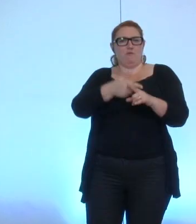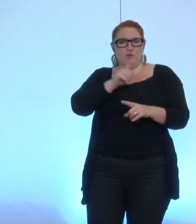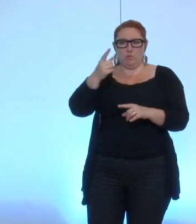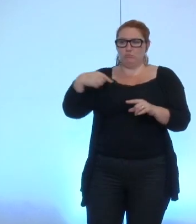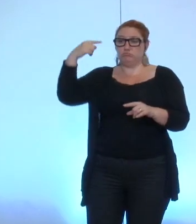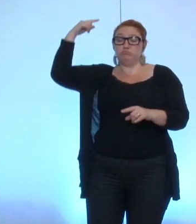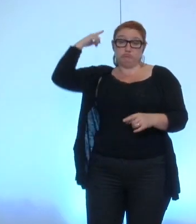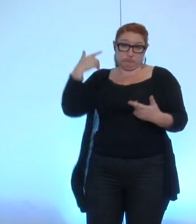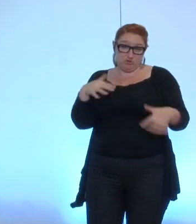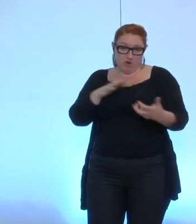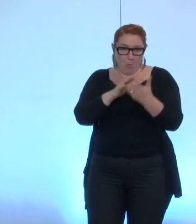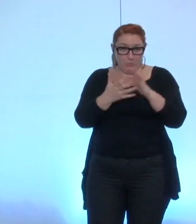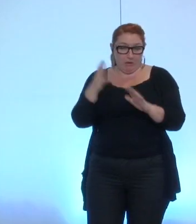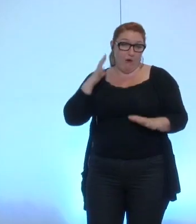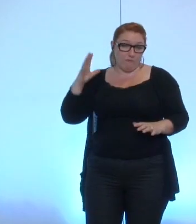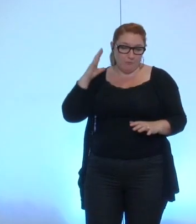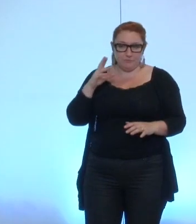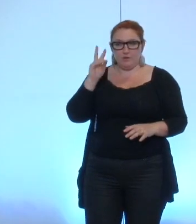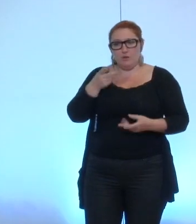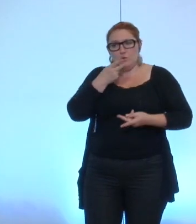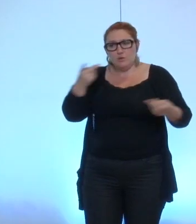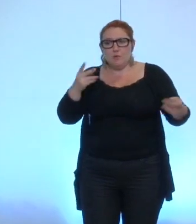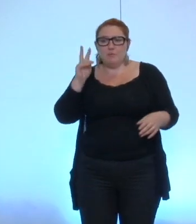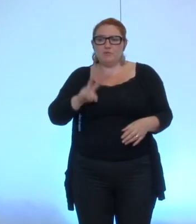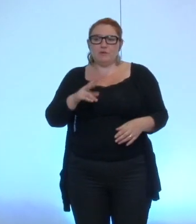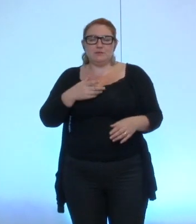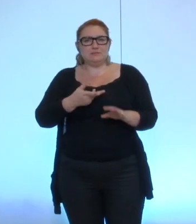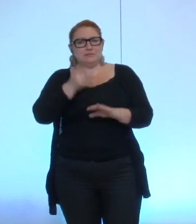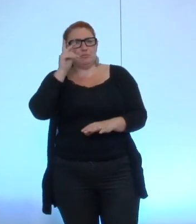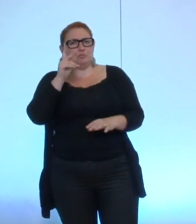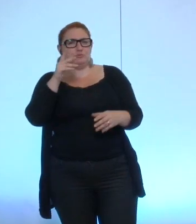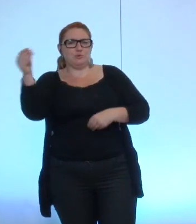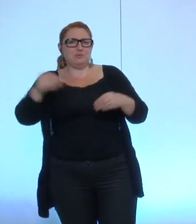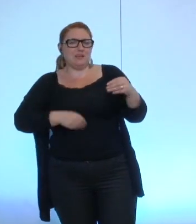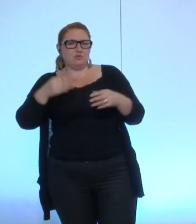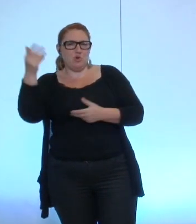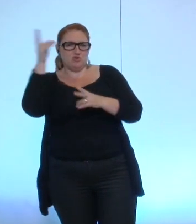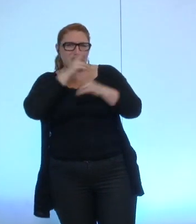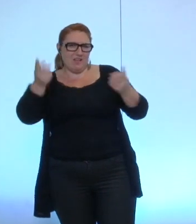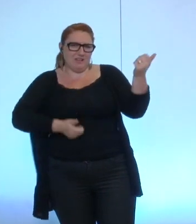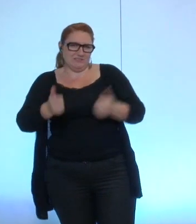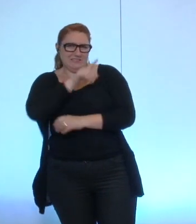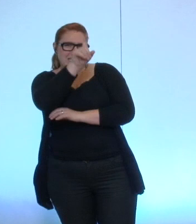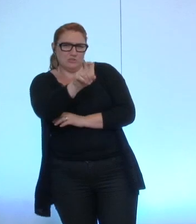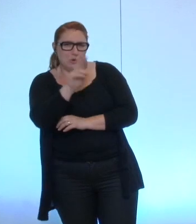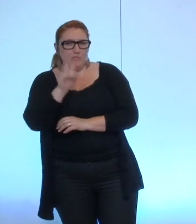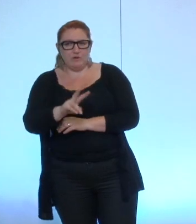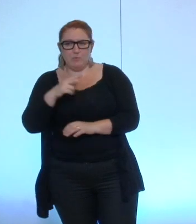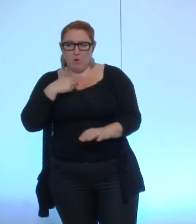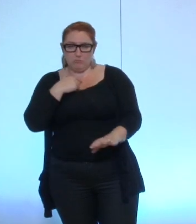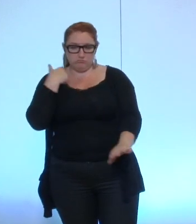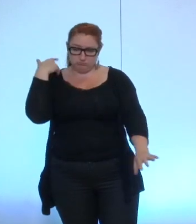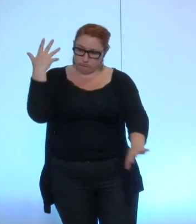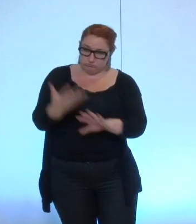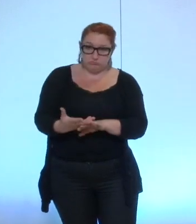été simple très honnêtement mais là c'est presque une question qui s'adresse plus à votre directeur général des services je n'ai jamais réussi à